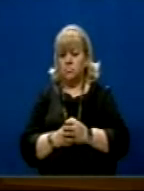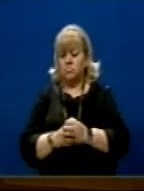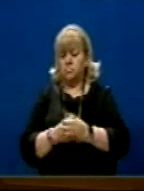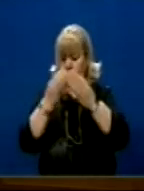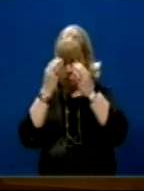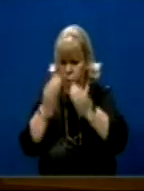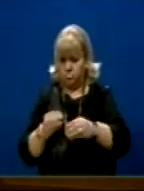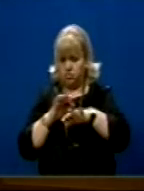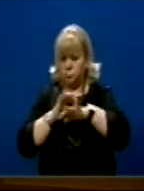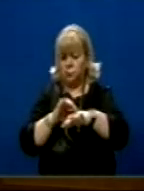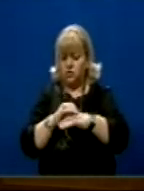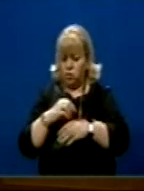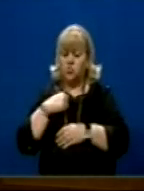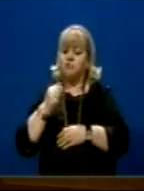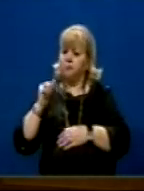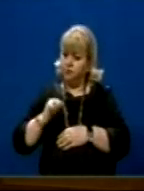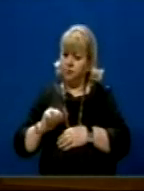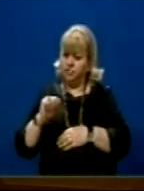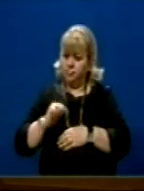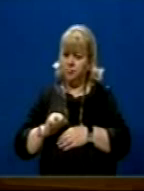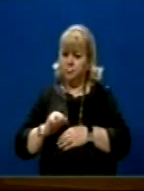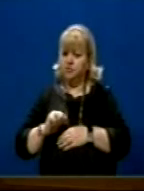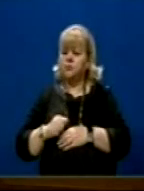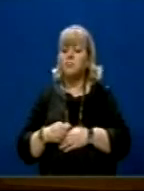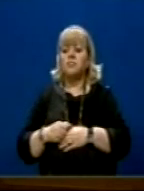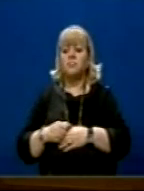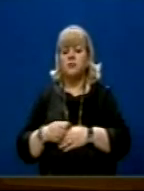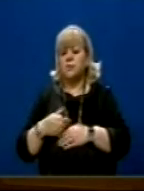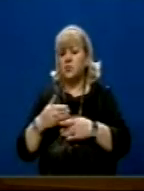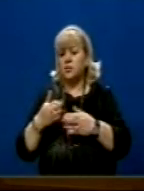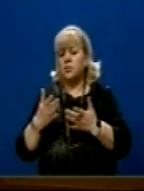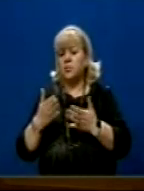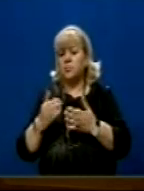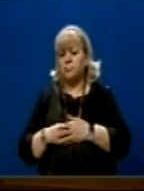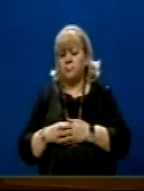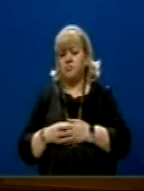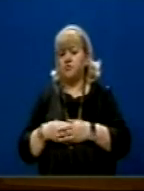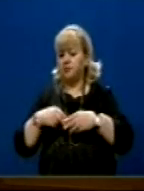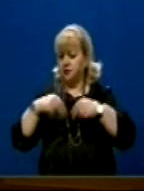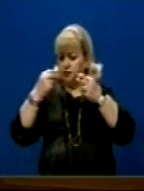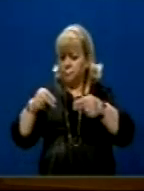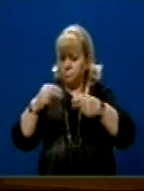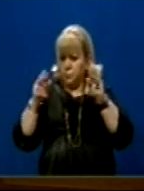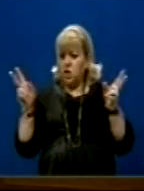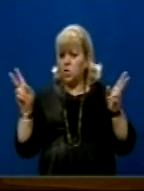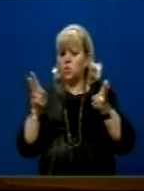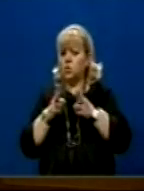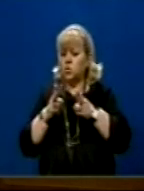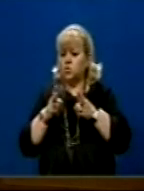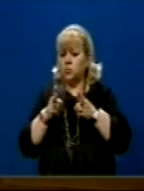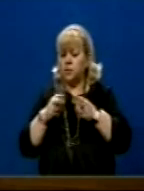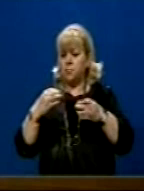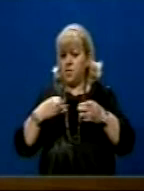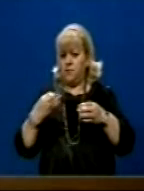Indëruar kërësus Unë më ndova Atsa mu dha mundësia në bin Ti prekje shkurtimisht nga aspekti